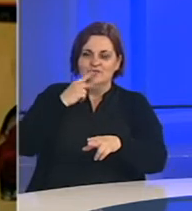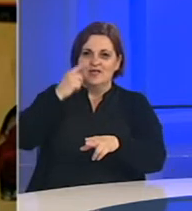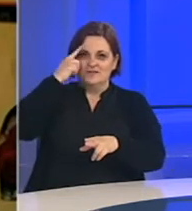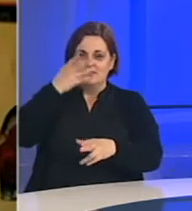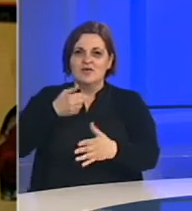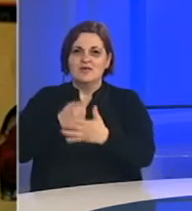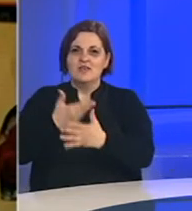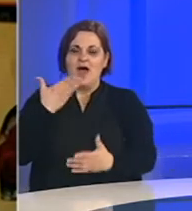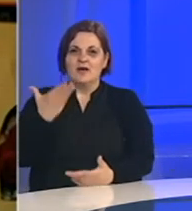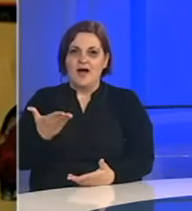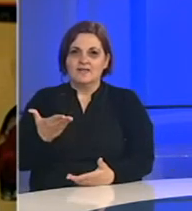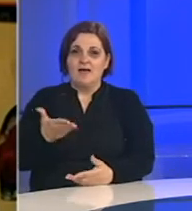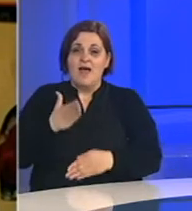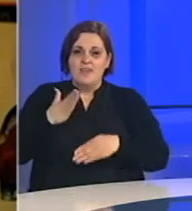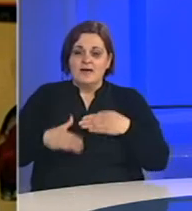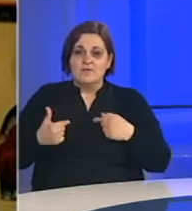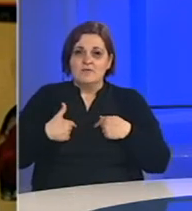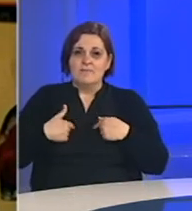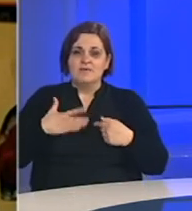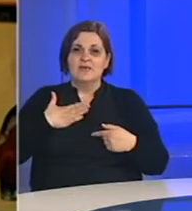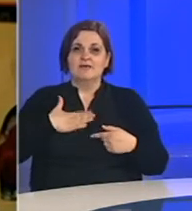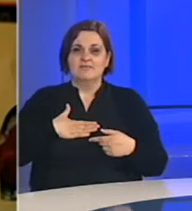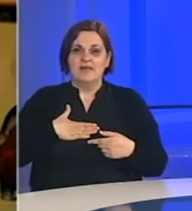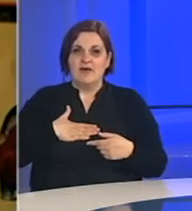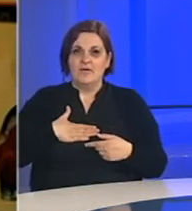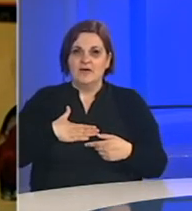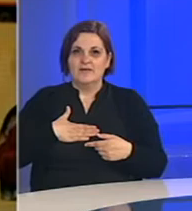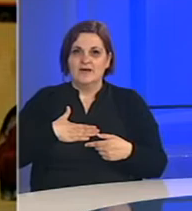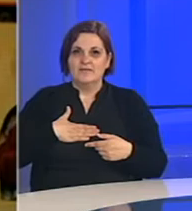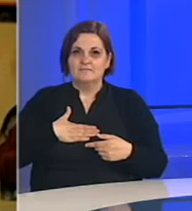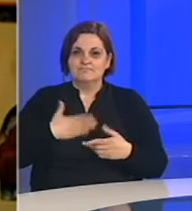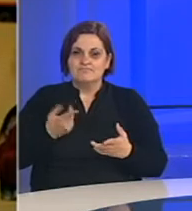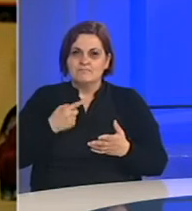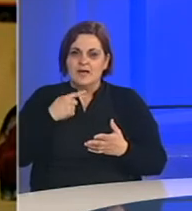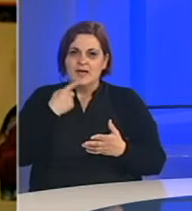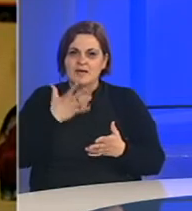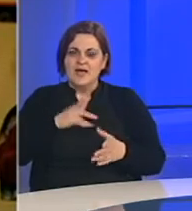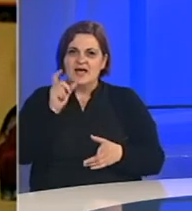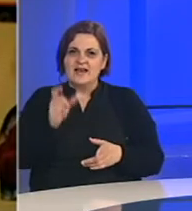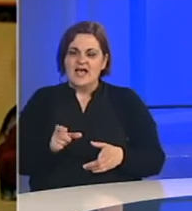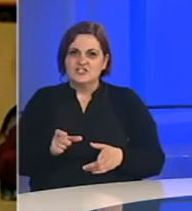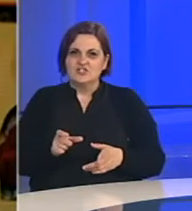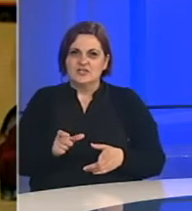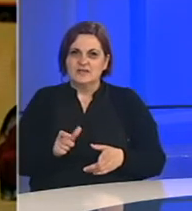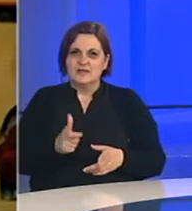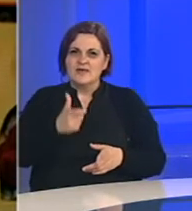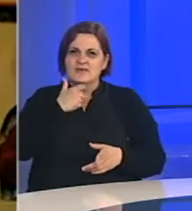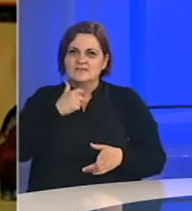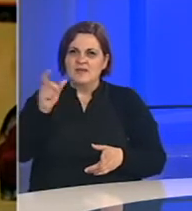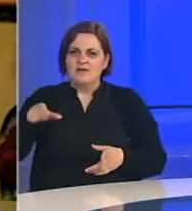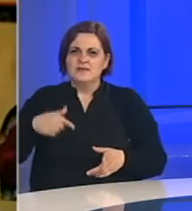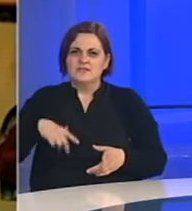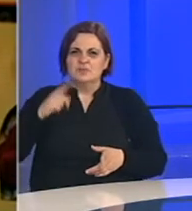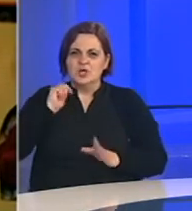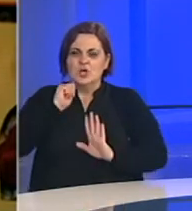narod nagraditi. Na kraju ja bih ipak htio da obratim pažnju građanima, a stari građani se sečaju.